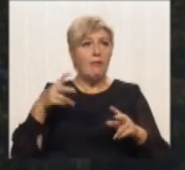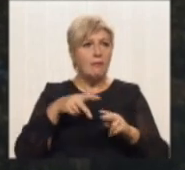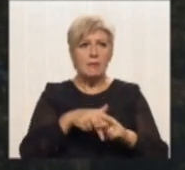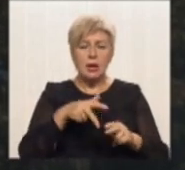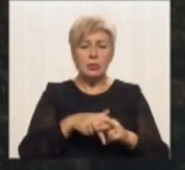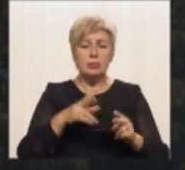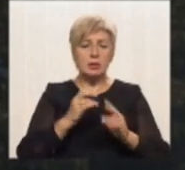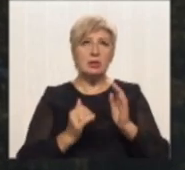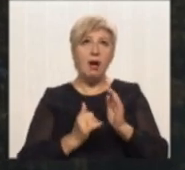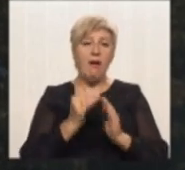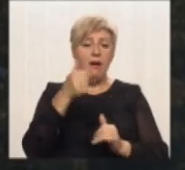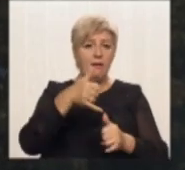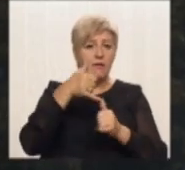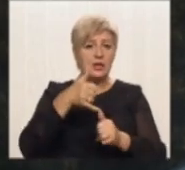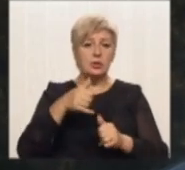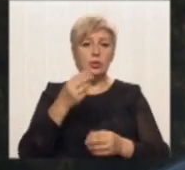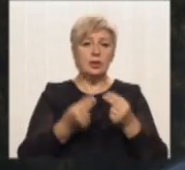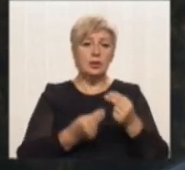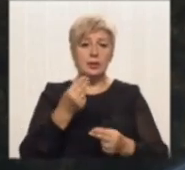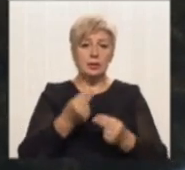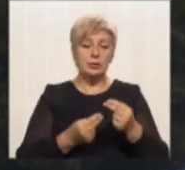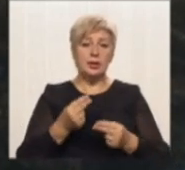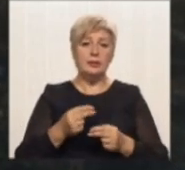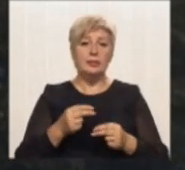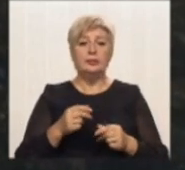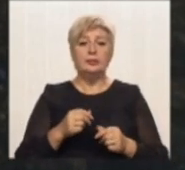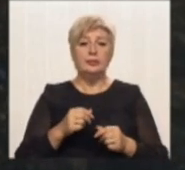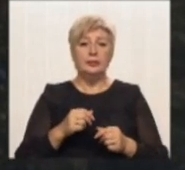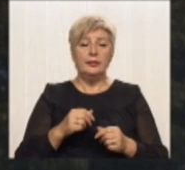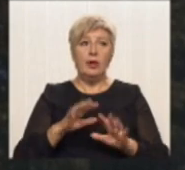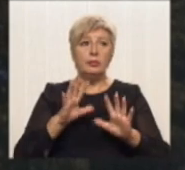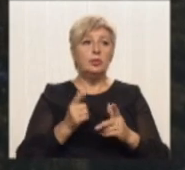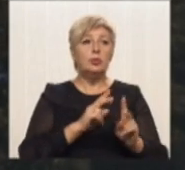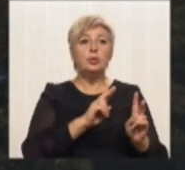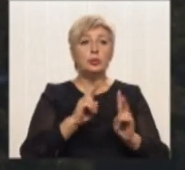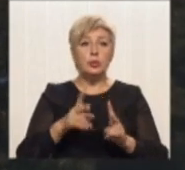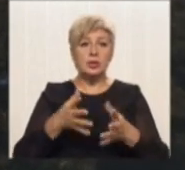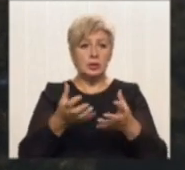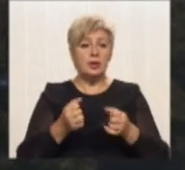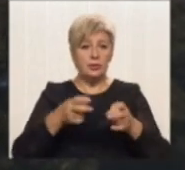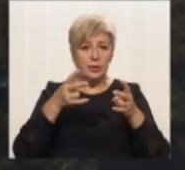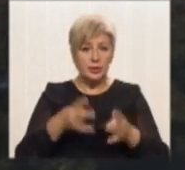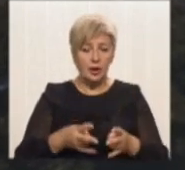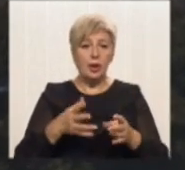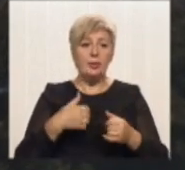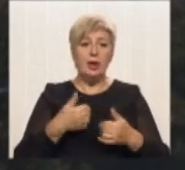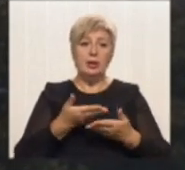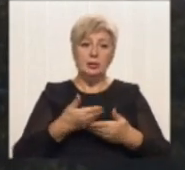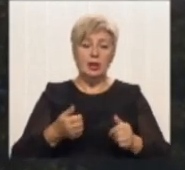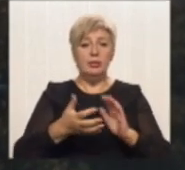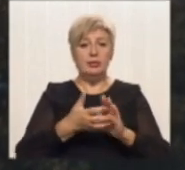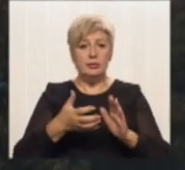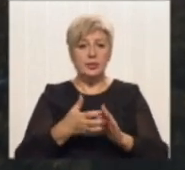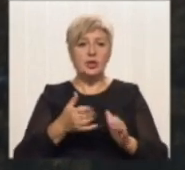Якщо з захисниками у нас проблем немає, то з великими, якщо хтось отримає травму чи перебір фолів, відчувається, що нам не вистачає